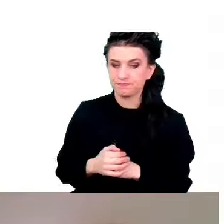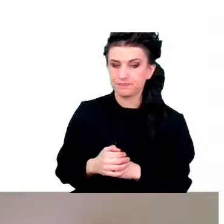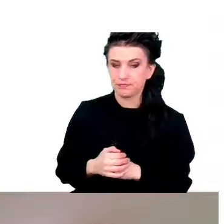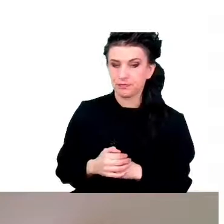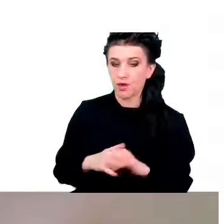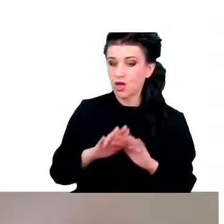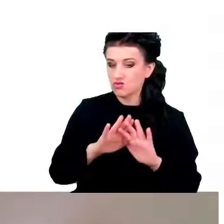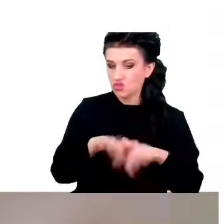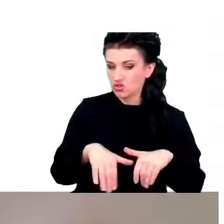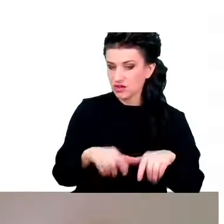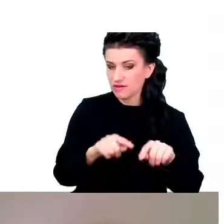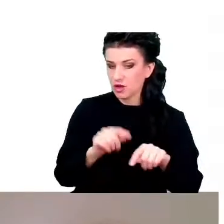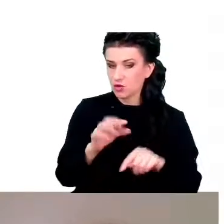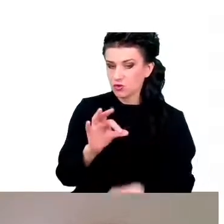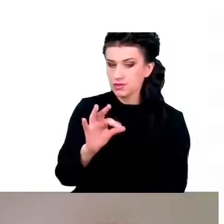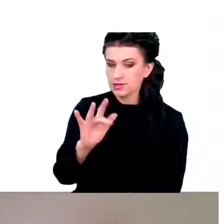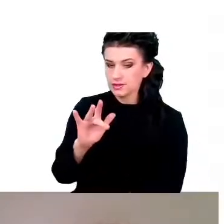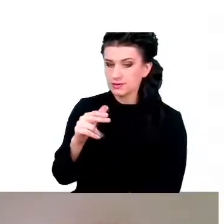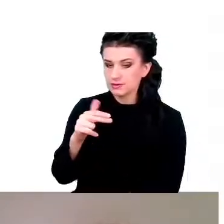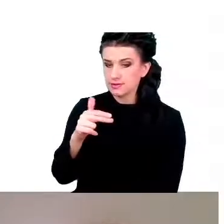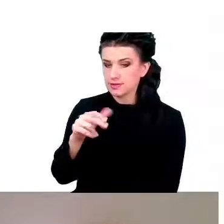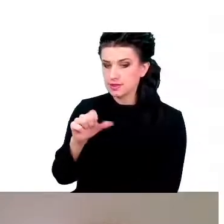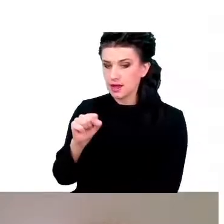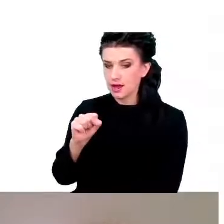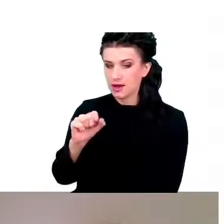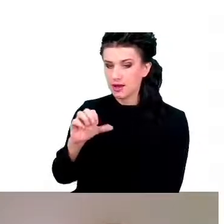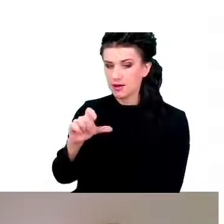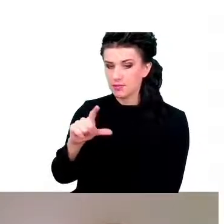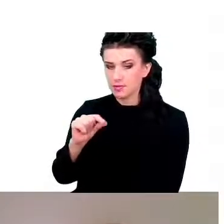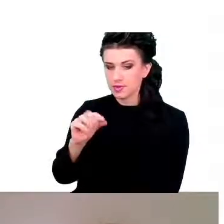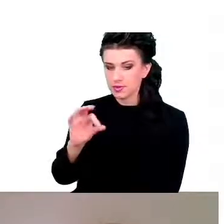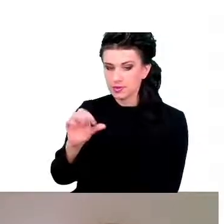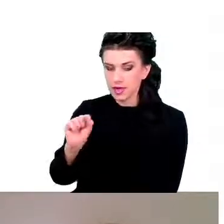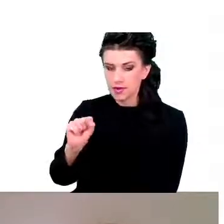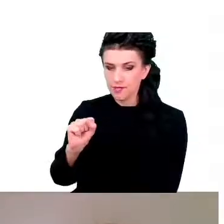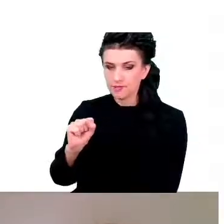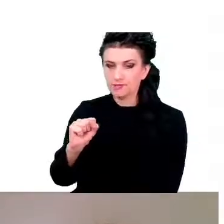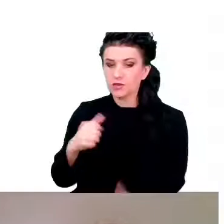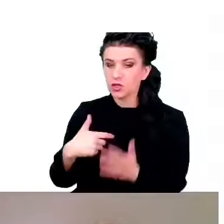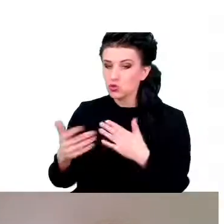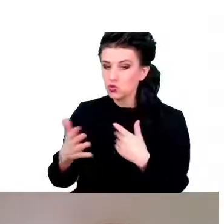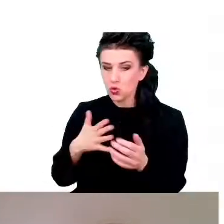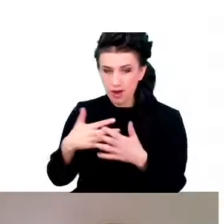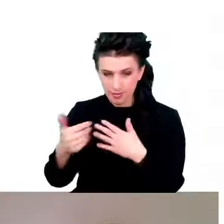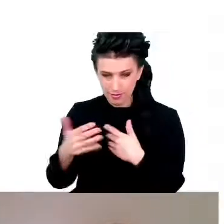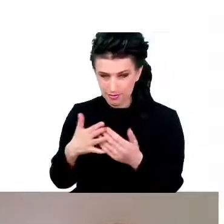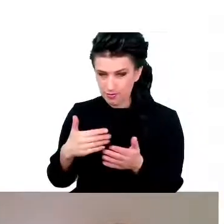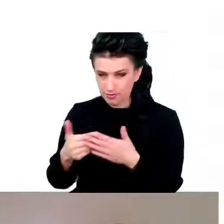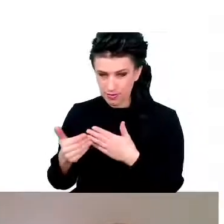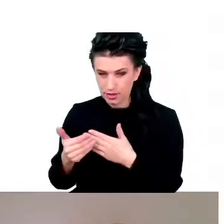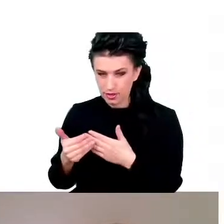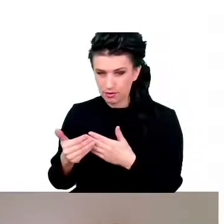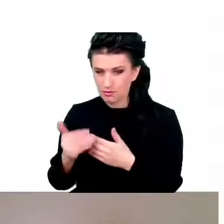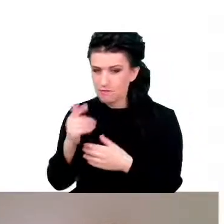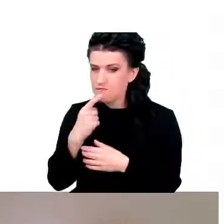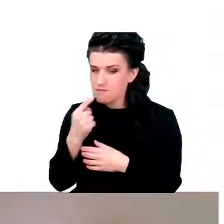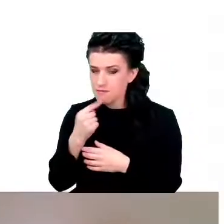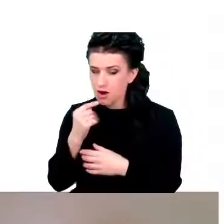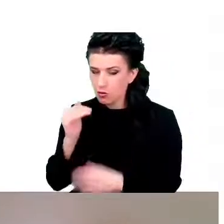synaps i w pierwszej kolejności pozbywają się tych, które są najsłabsze, czyli tych najmniej dojrzałych synaps,